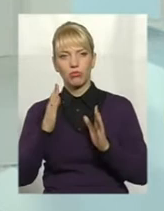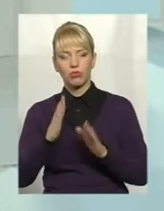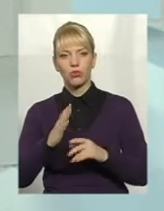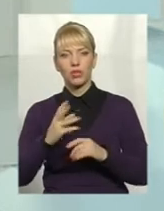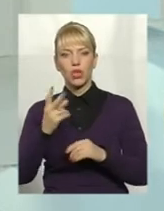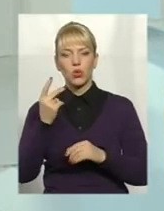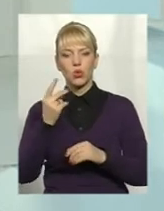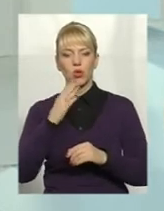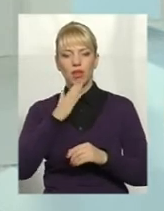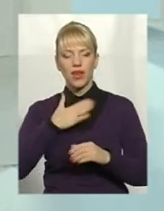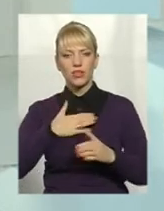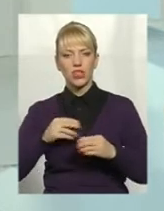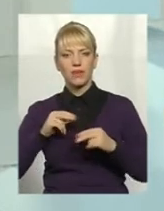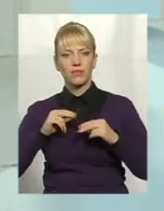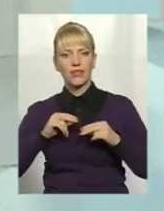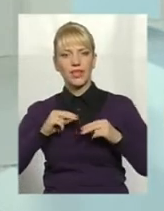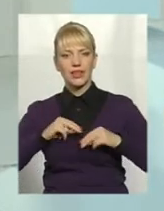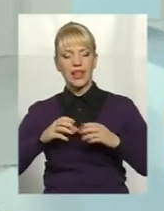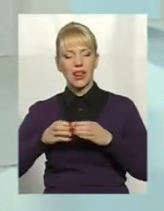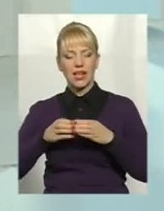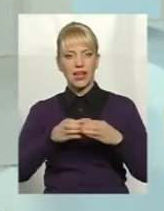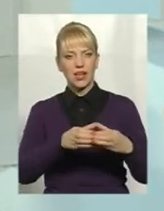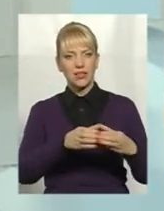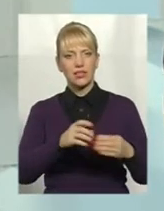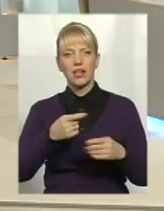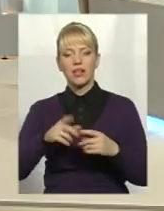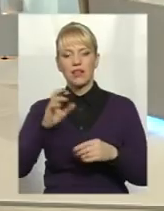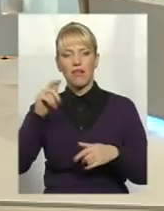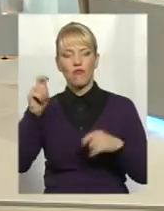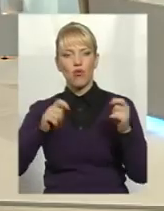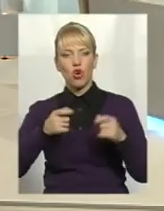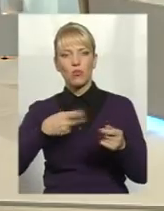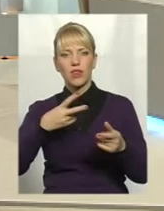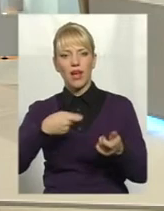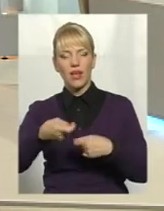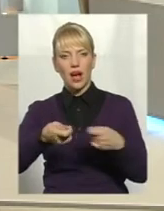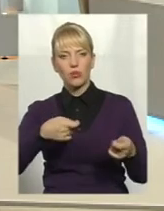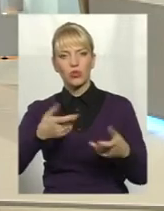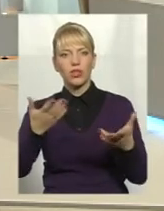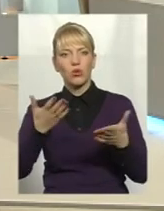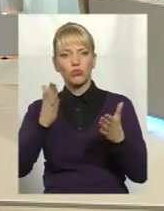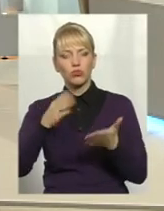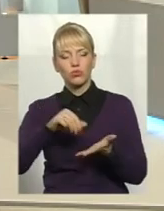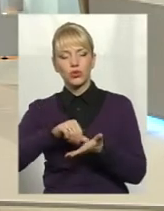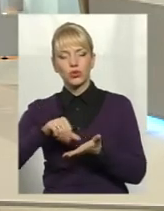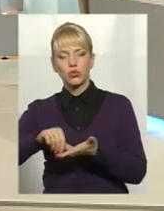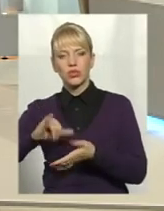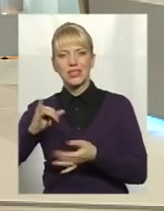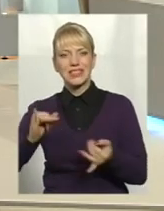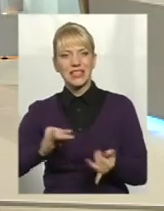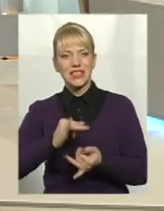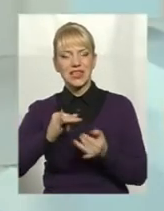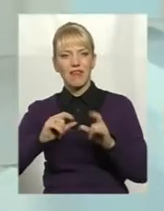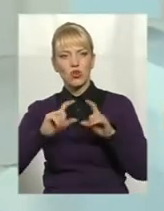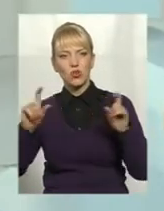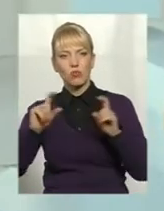наша делегація, причому на міжнародному форумі і ярмарку, на якому будуть присутні і зацікавлені суб